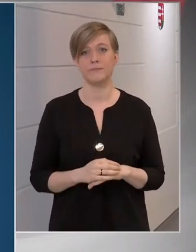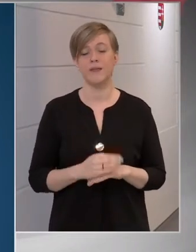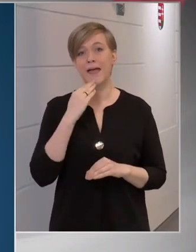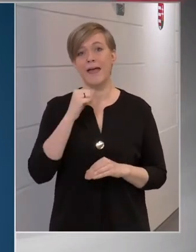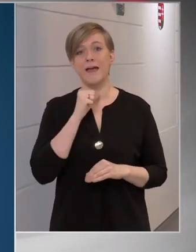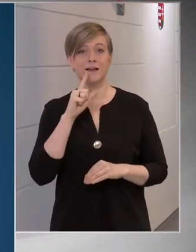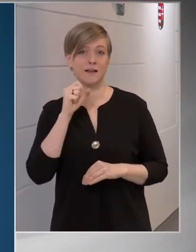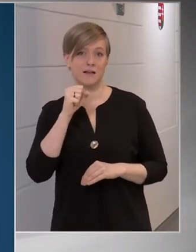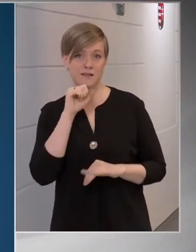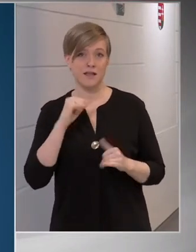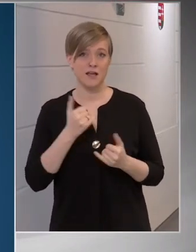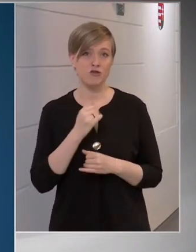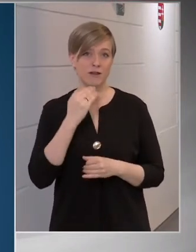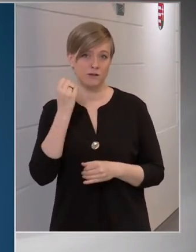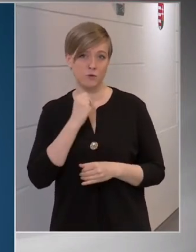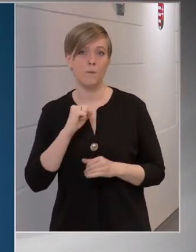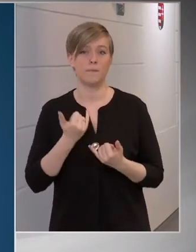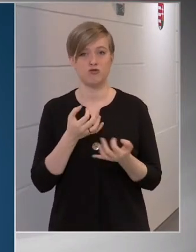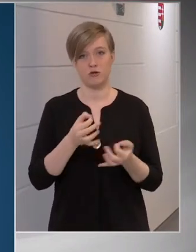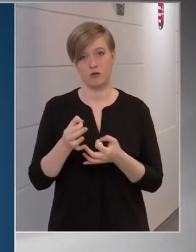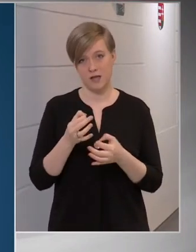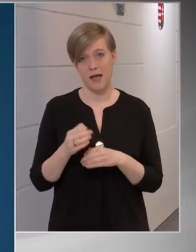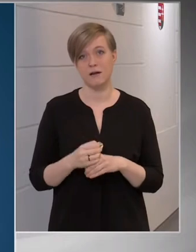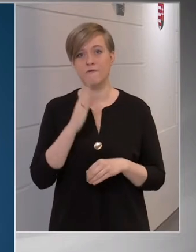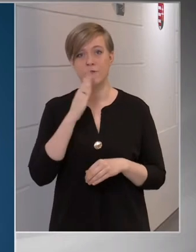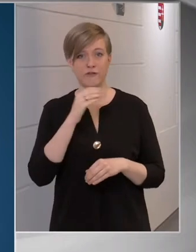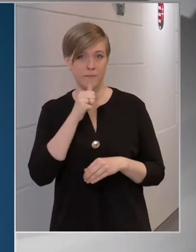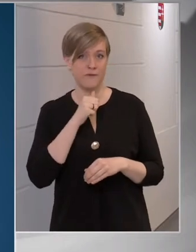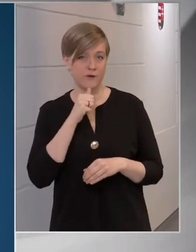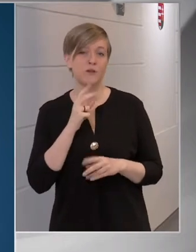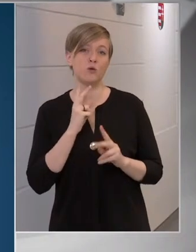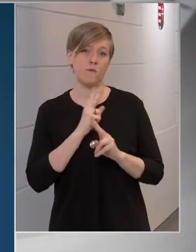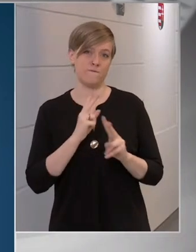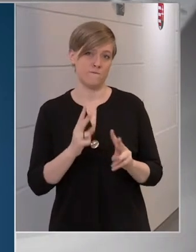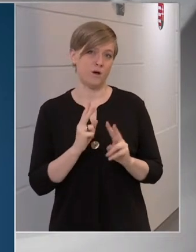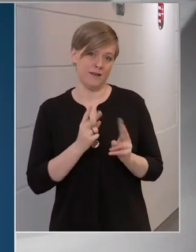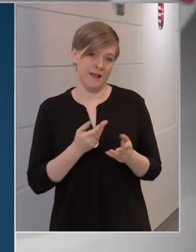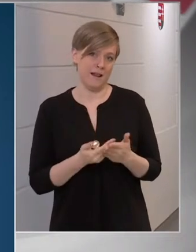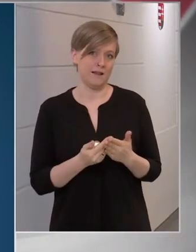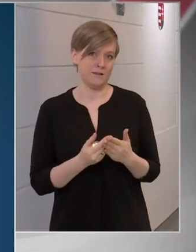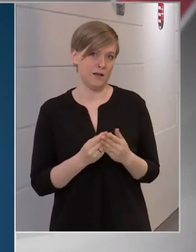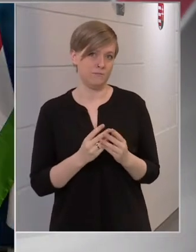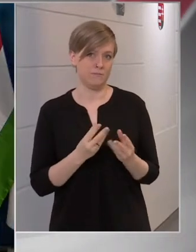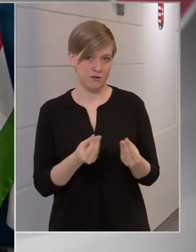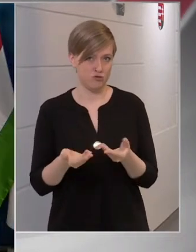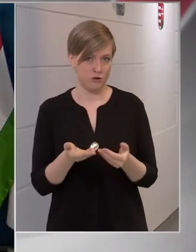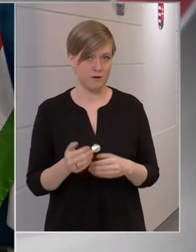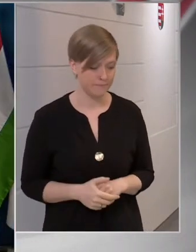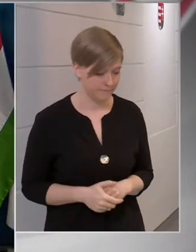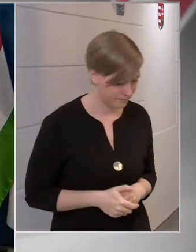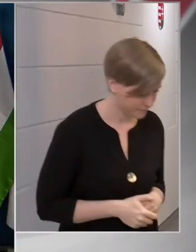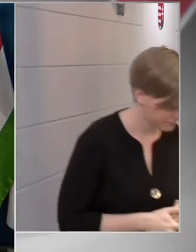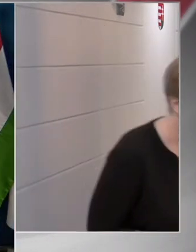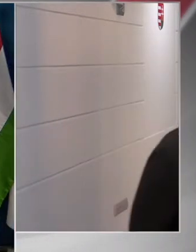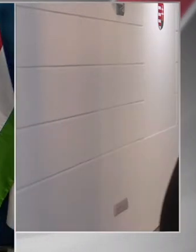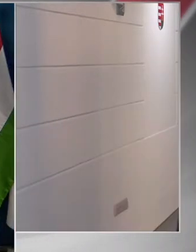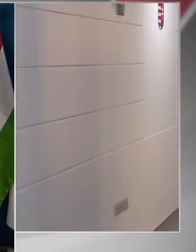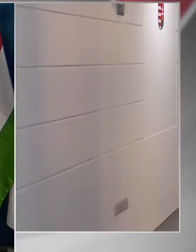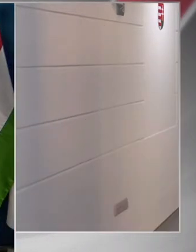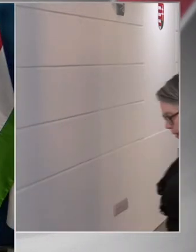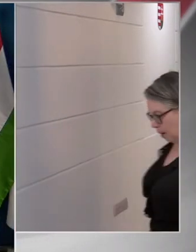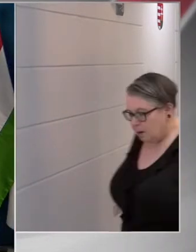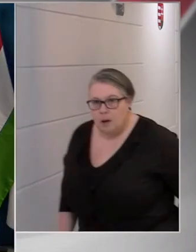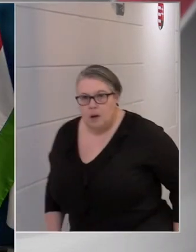Aegis és a Meditop is gyárt favipiravírt, úgyhogy rendelkezésre áll kellő mennyiségben. A Freye Ungerise